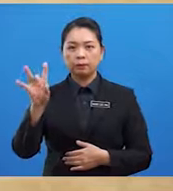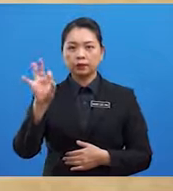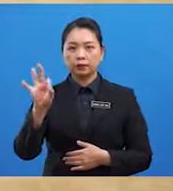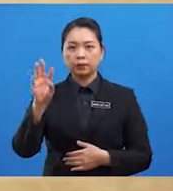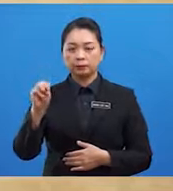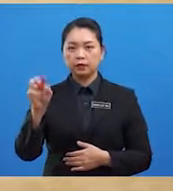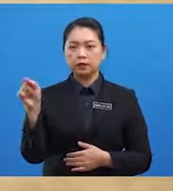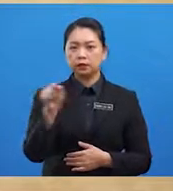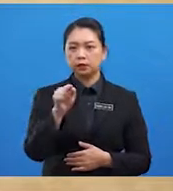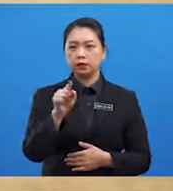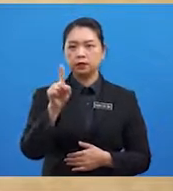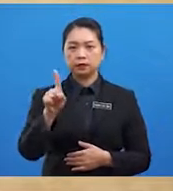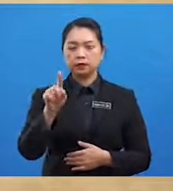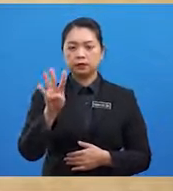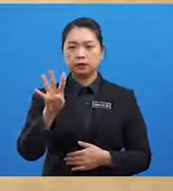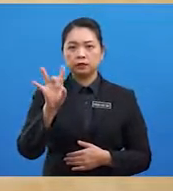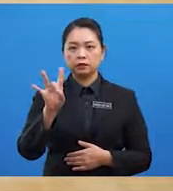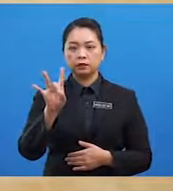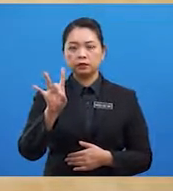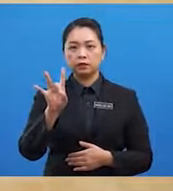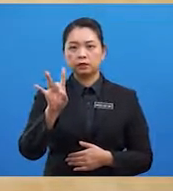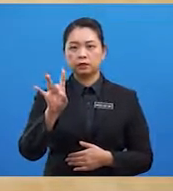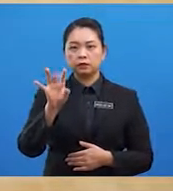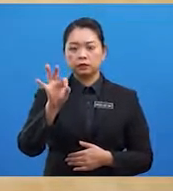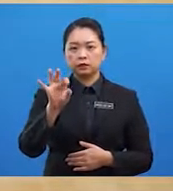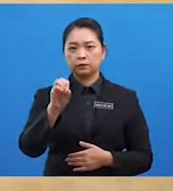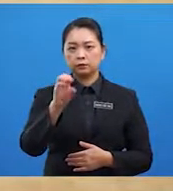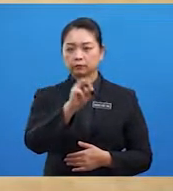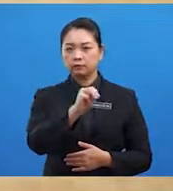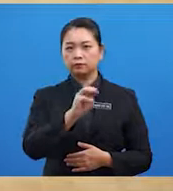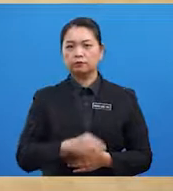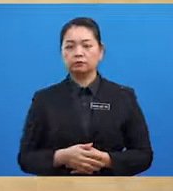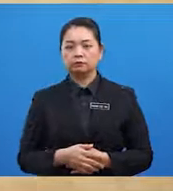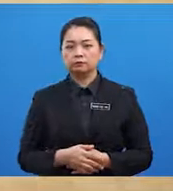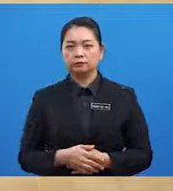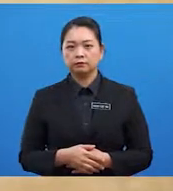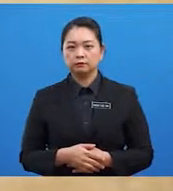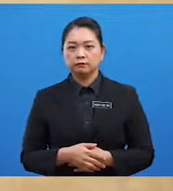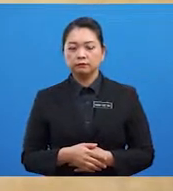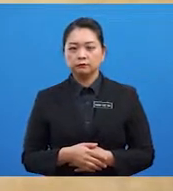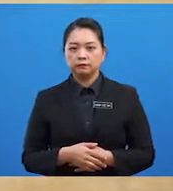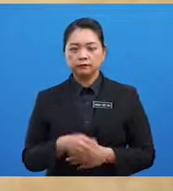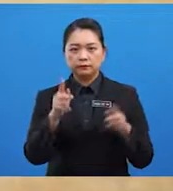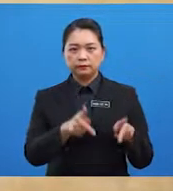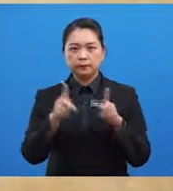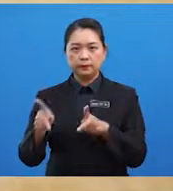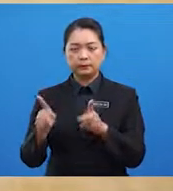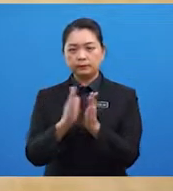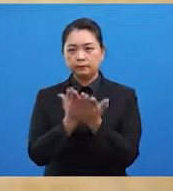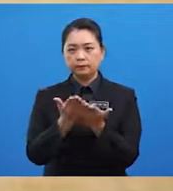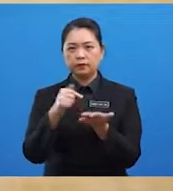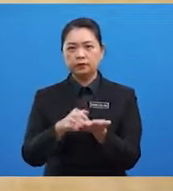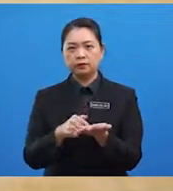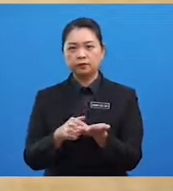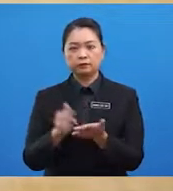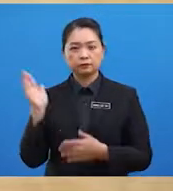sehingga 1490 Masihi Pelajar-pelajar, buku ini